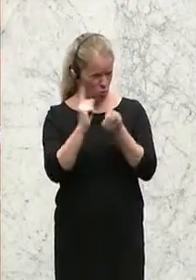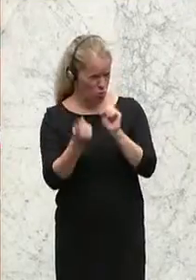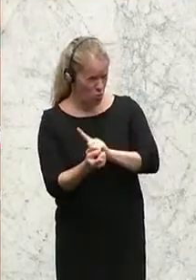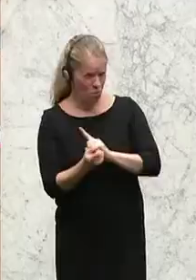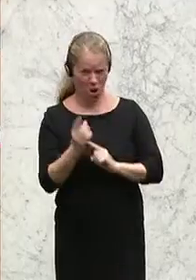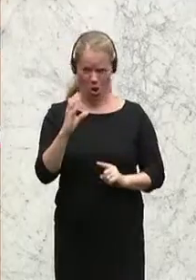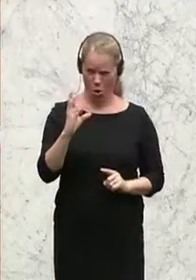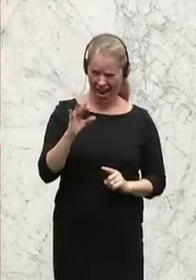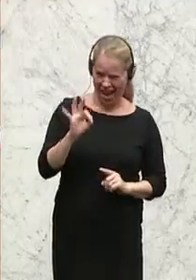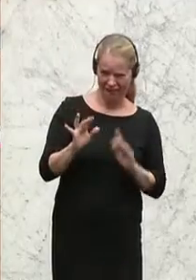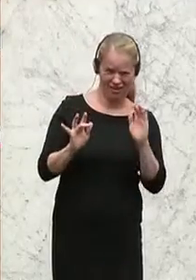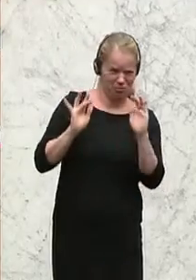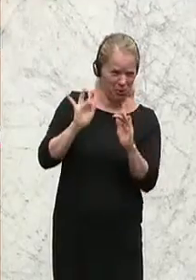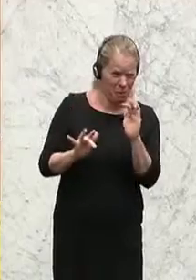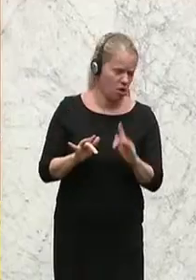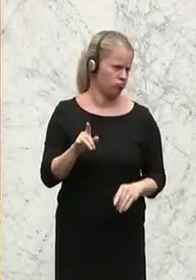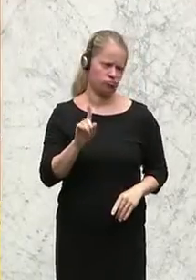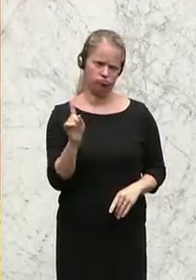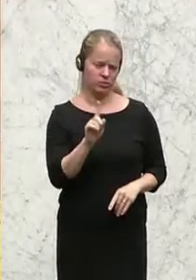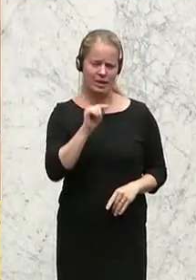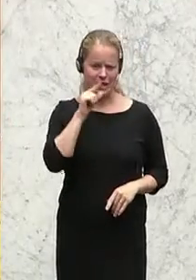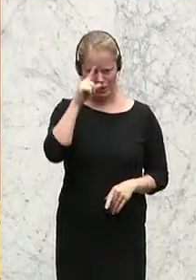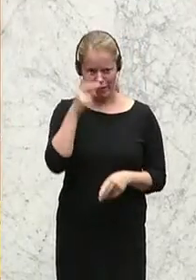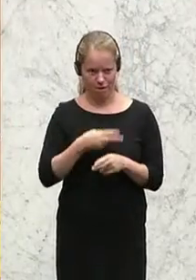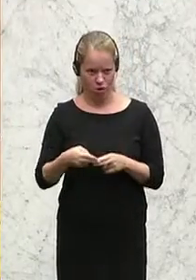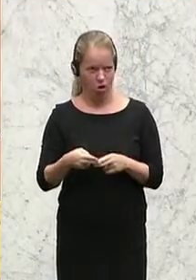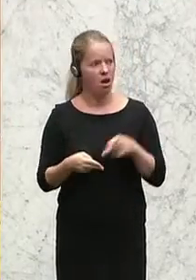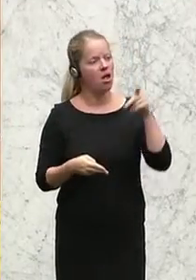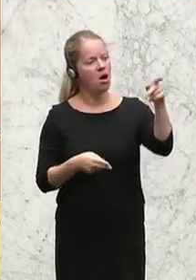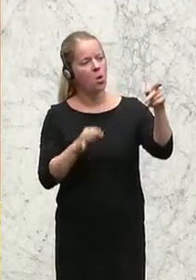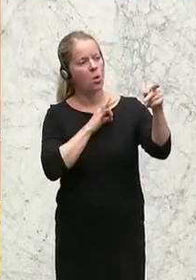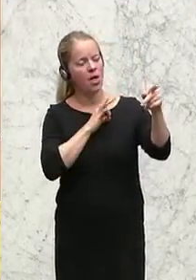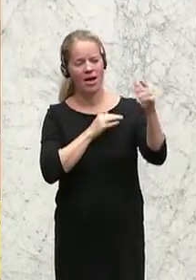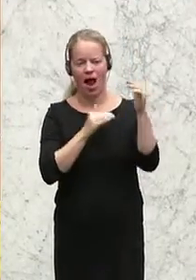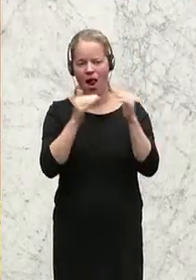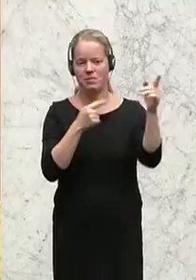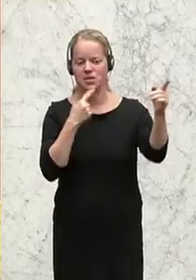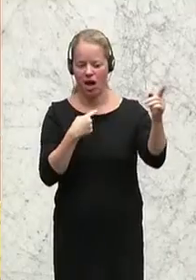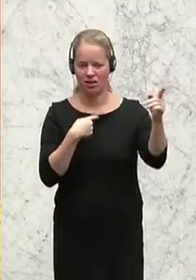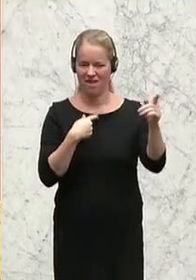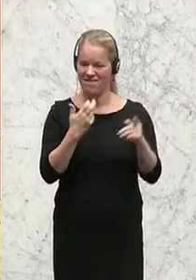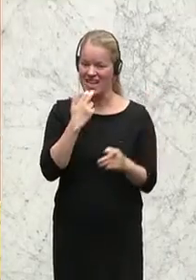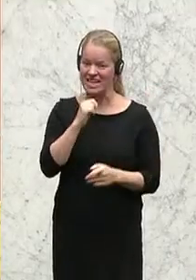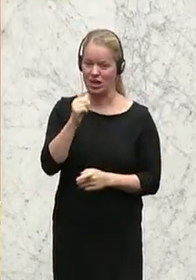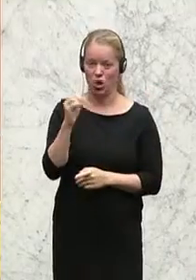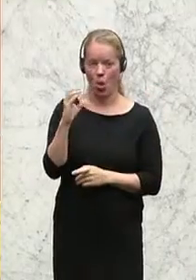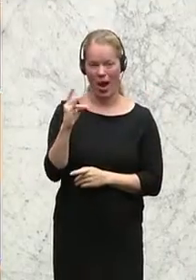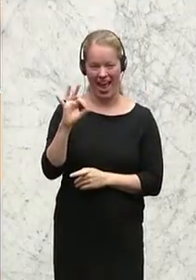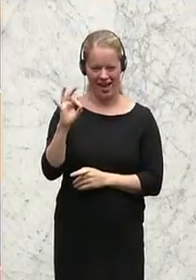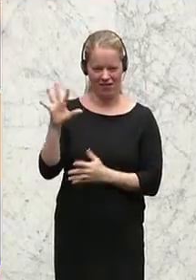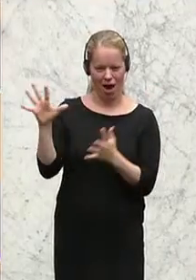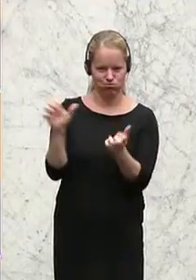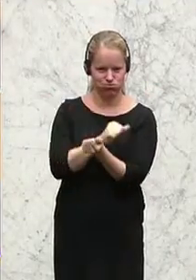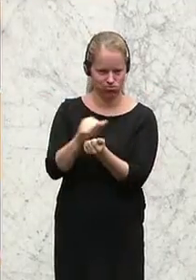sicher nicht sinnvoll. Der Kollege Aym sagt, wir wollen den ORF nicht töten. Aber im Positionspapier der NEOS zum ORF auf Seite